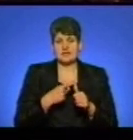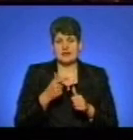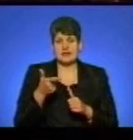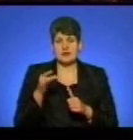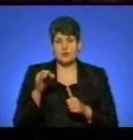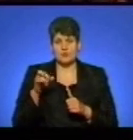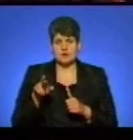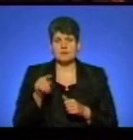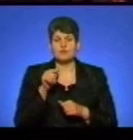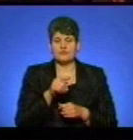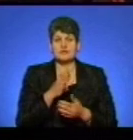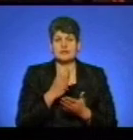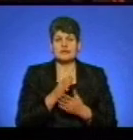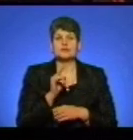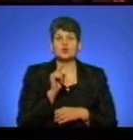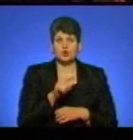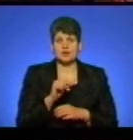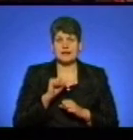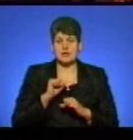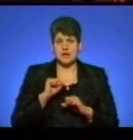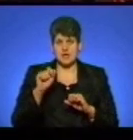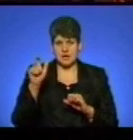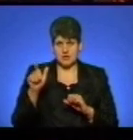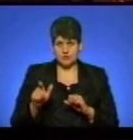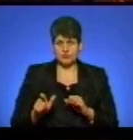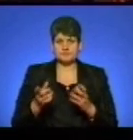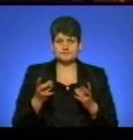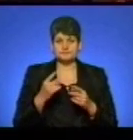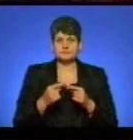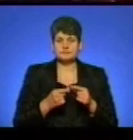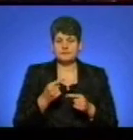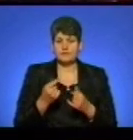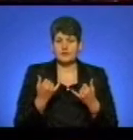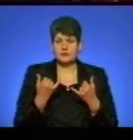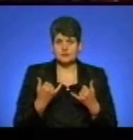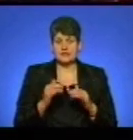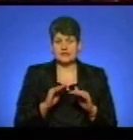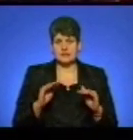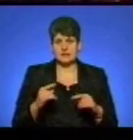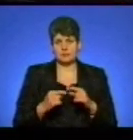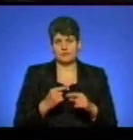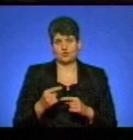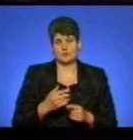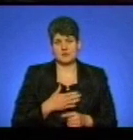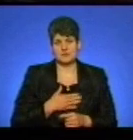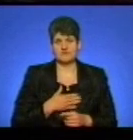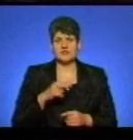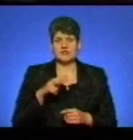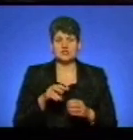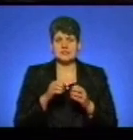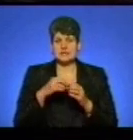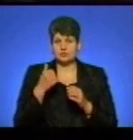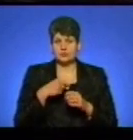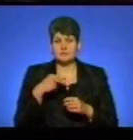бо властиво він є той Герой, якого ми варто наслідувати сьогодні, і дітям, і внукам нашим. У 2010 році